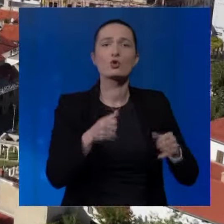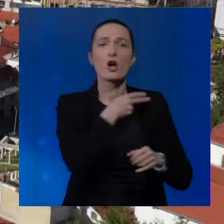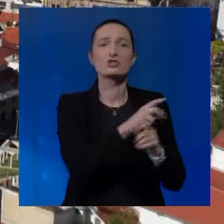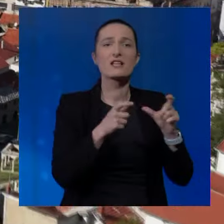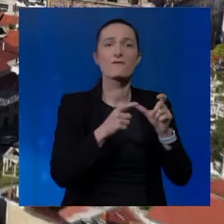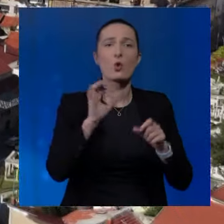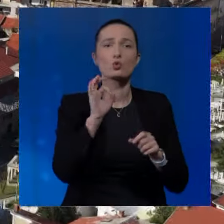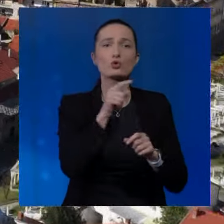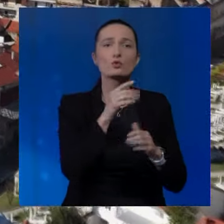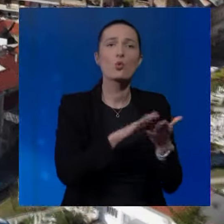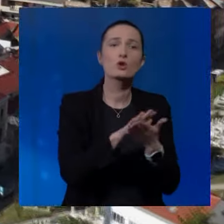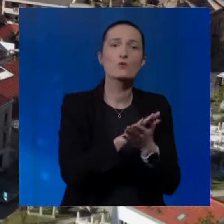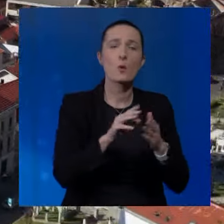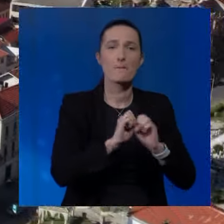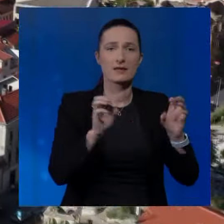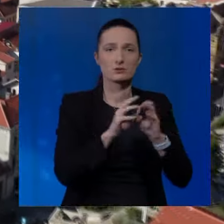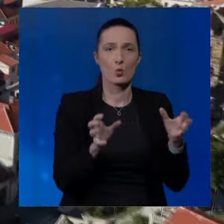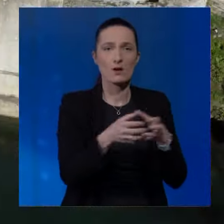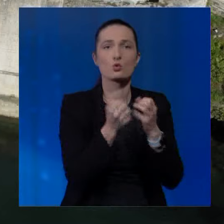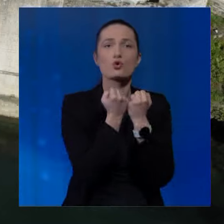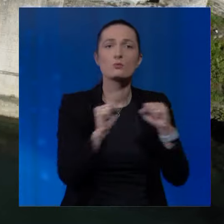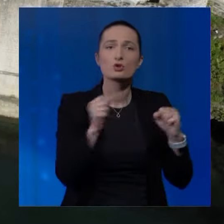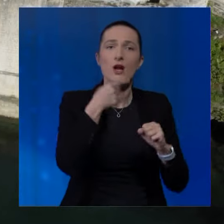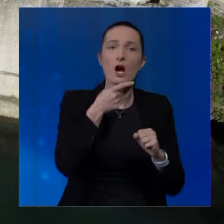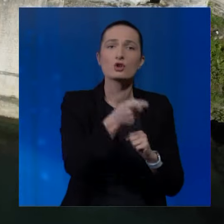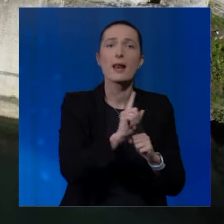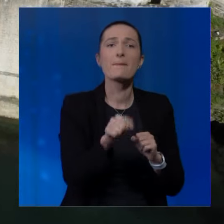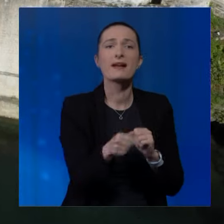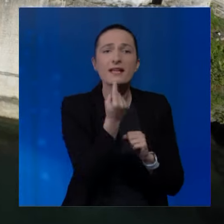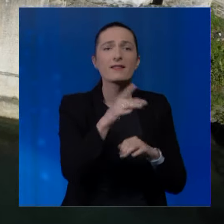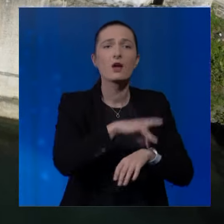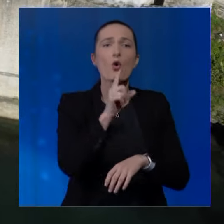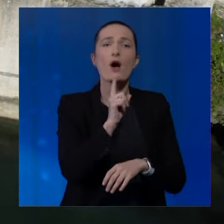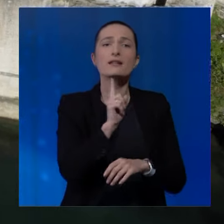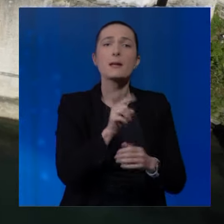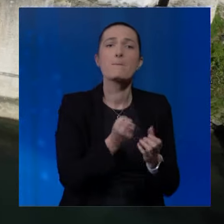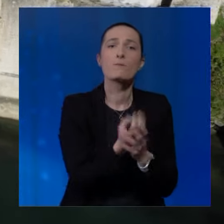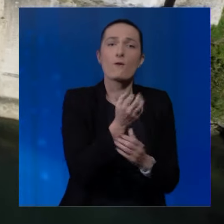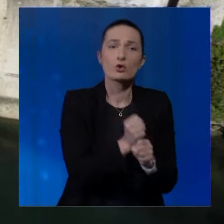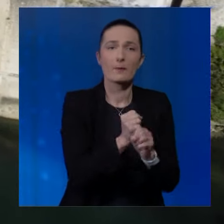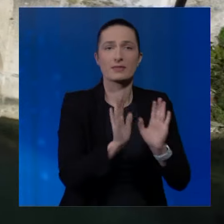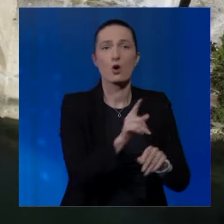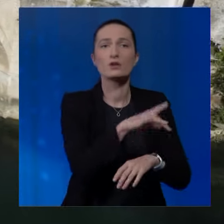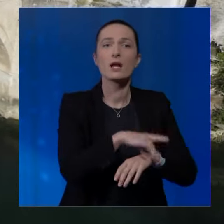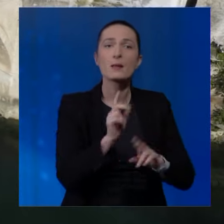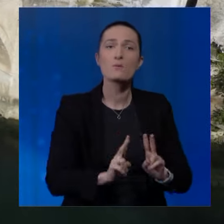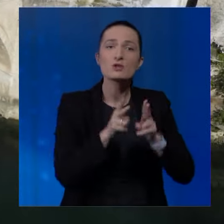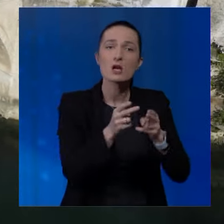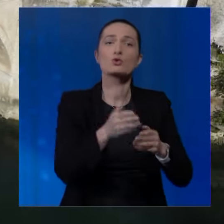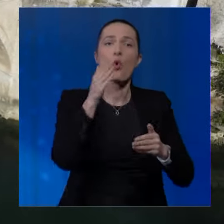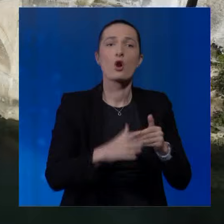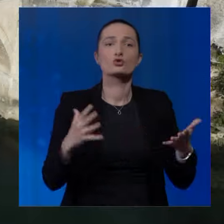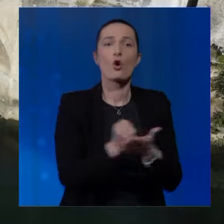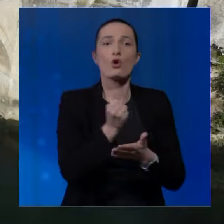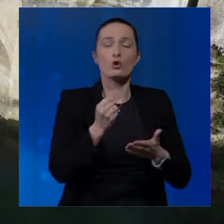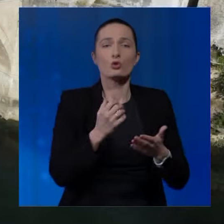Safetor Učević, u razgovoru za medijsku grupaciju oslobođenje, ističe da nema niti jedne ideje koja nije provodiva, pa tako i ideje da Mostarci konačno